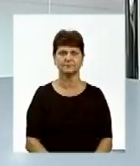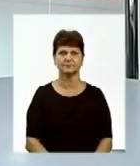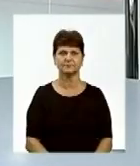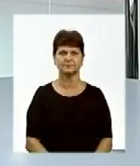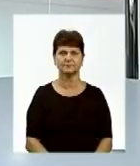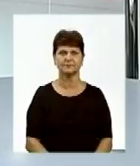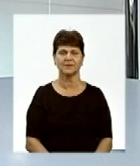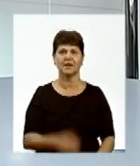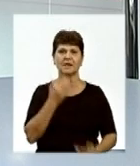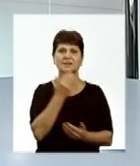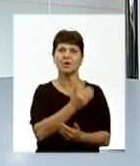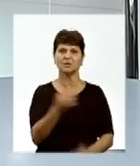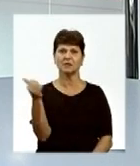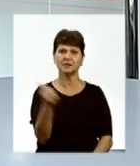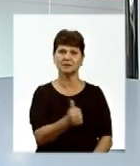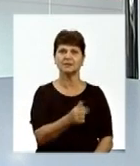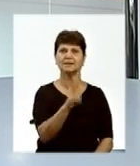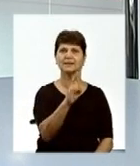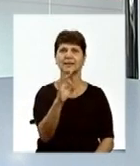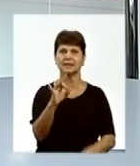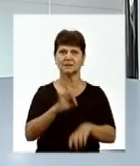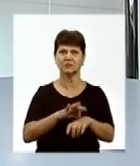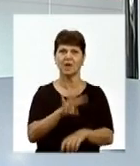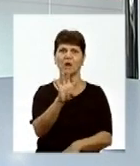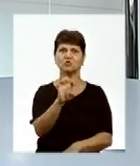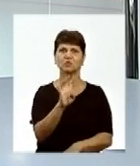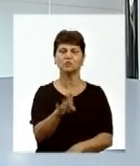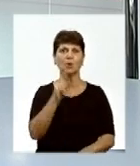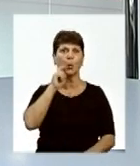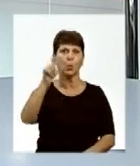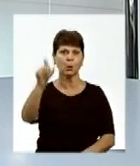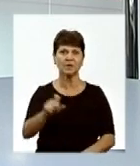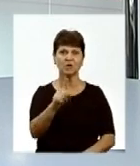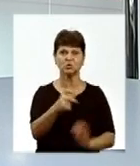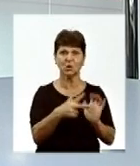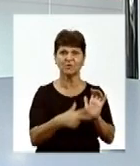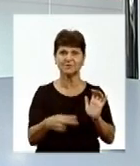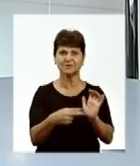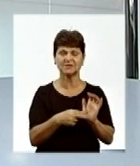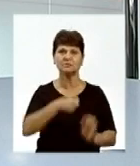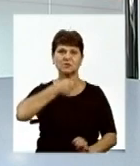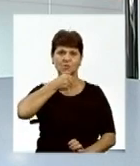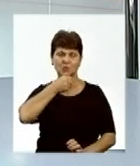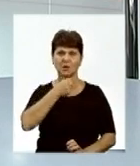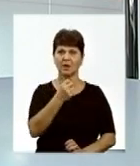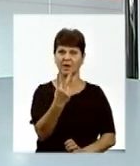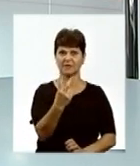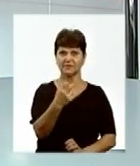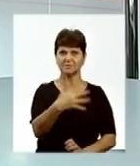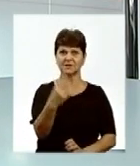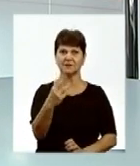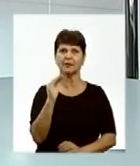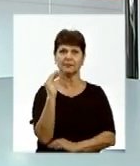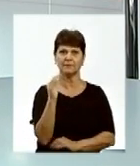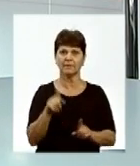За останній тиждень на Кір захворіло 440 українців, 187 дорослих та 253 дитини.